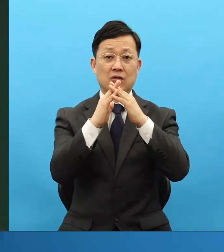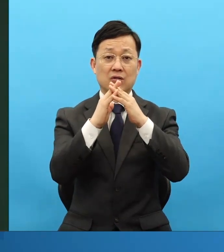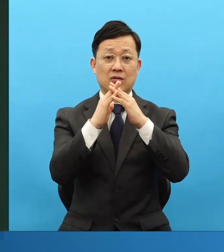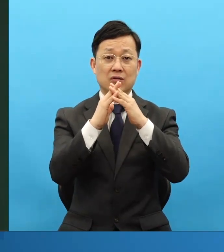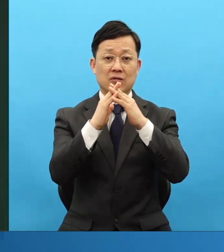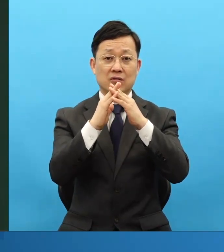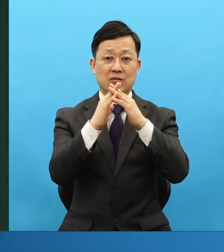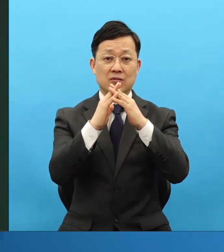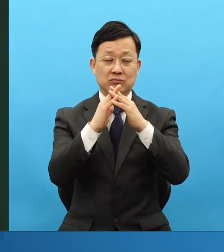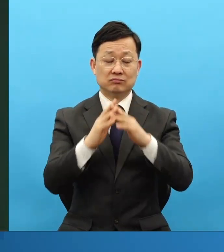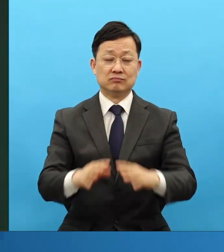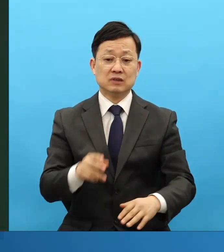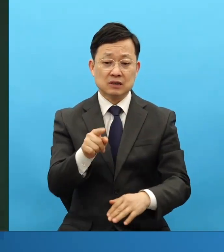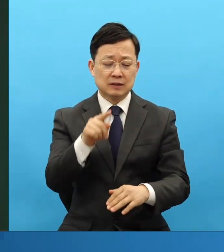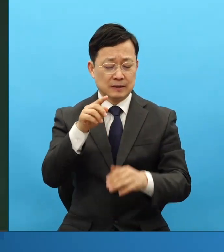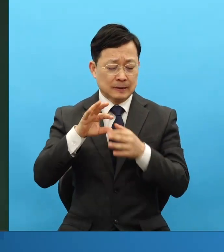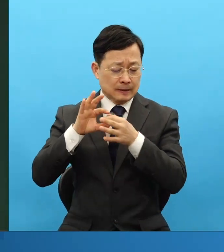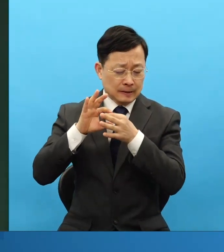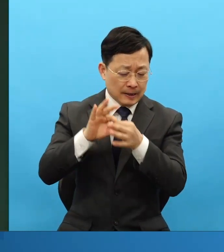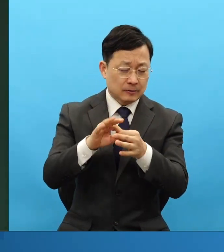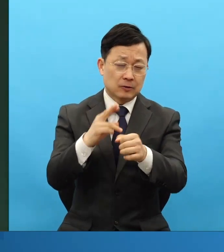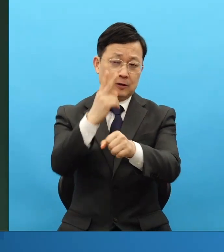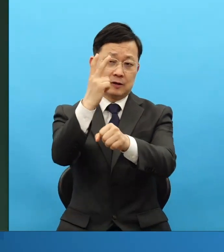이걸 그냥 이집사하라 하니까요.